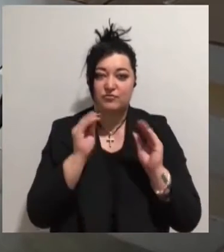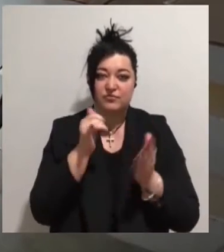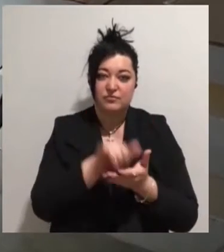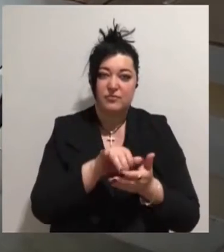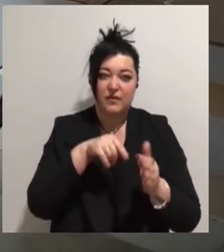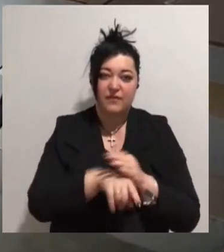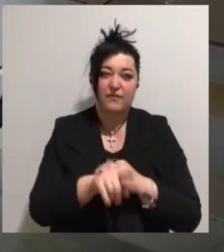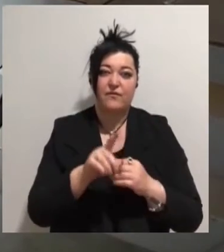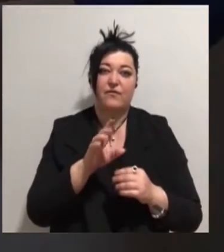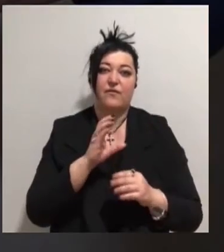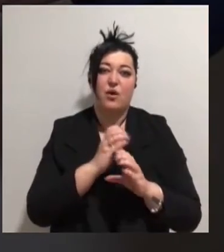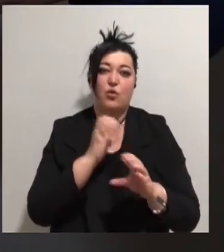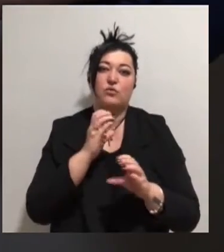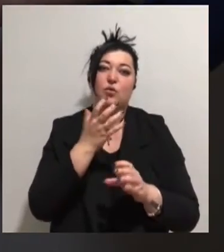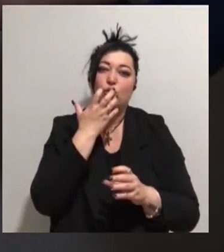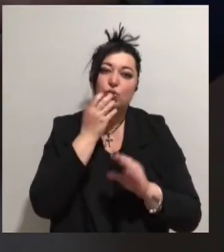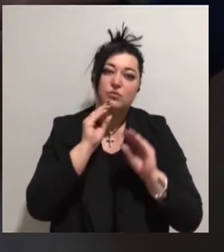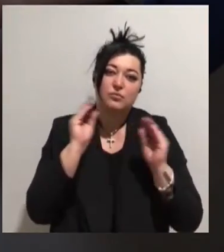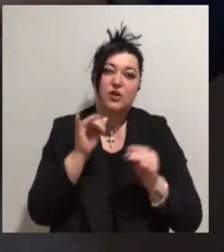утеплюють та обшивають трамваї зсередини.